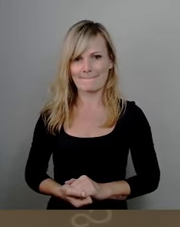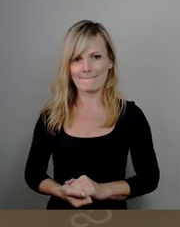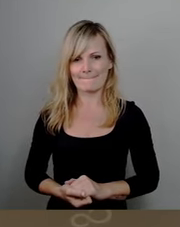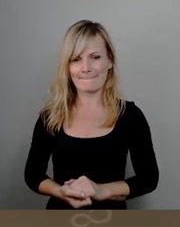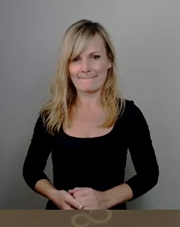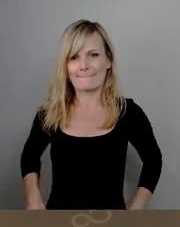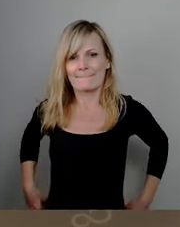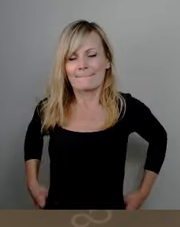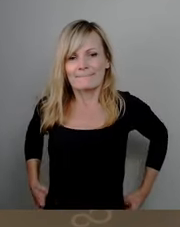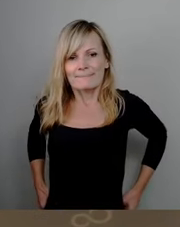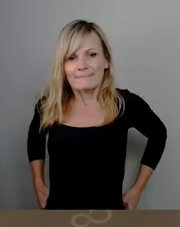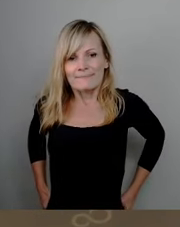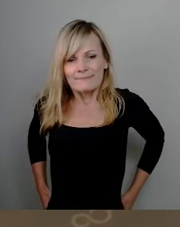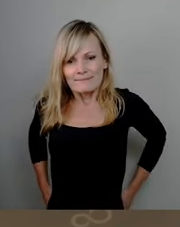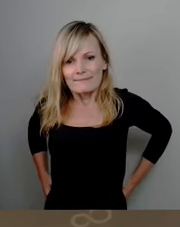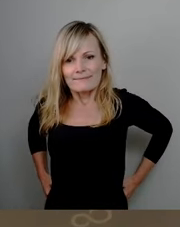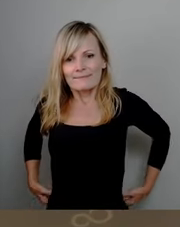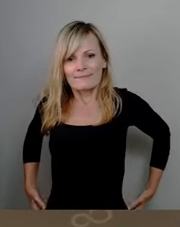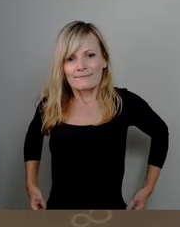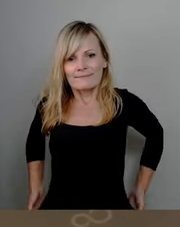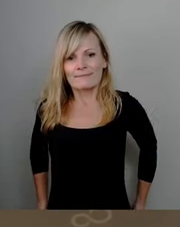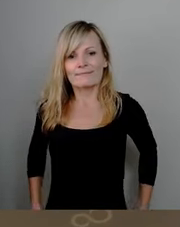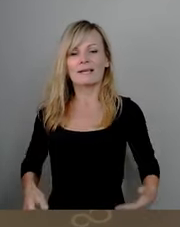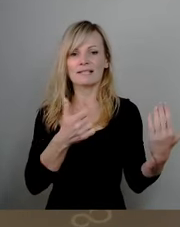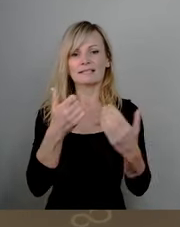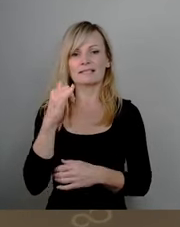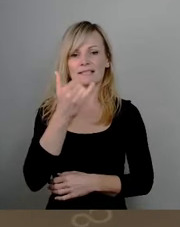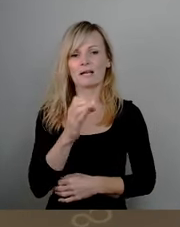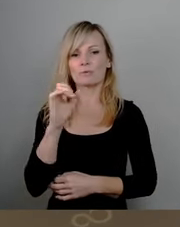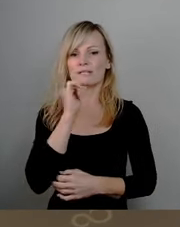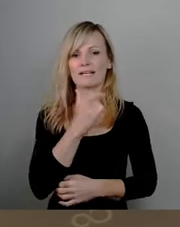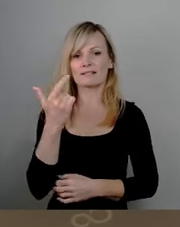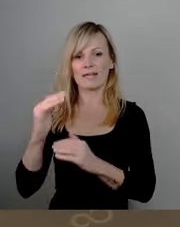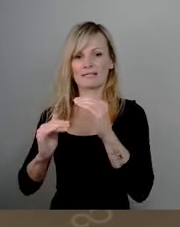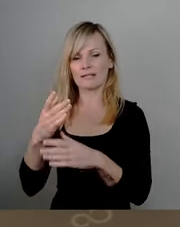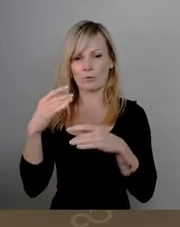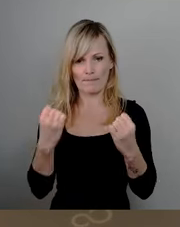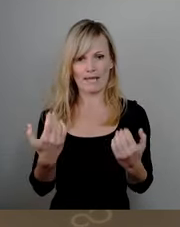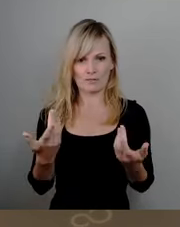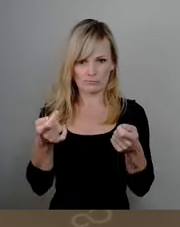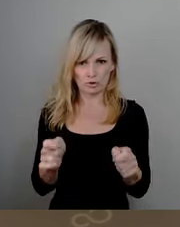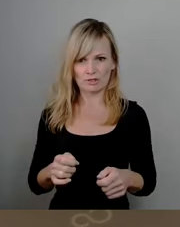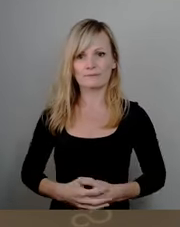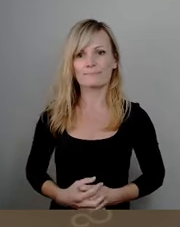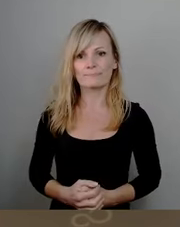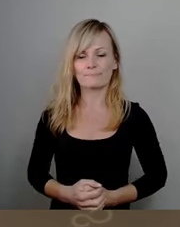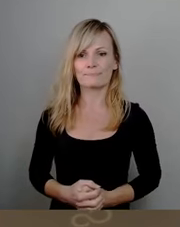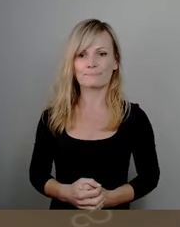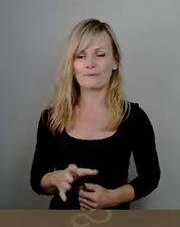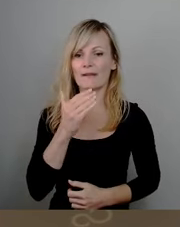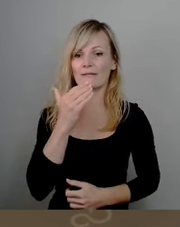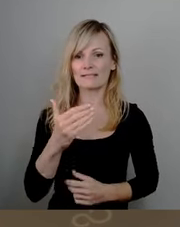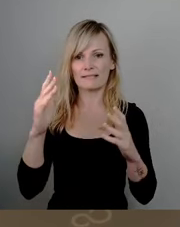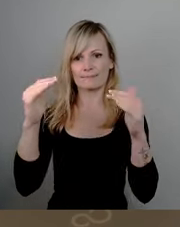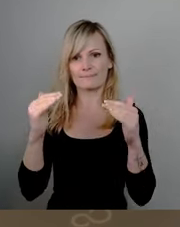Mit 66 Ja, 0, 9, 2 Enthaltungen ebenfalls mehrheitlich so beschlossen. Vielen Dank. Wir gehen weiter zu